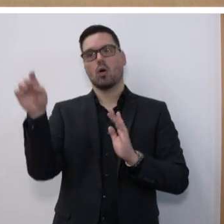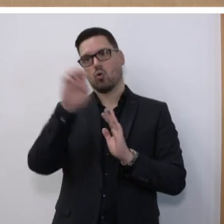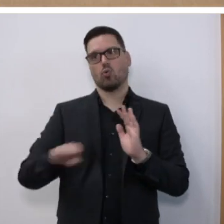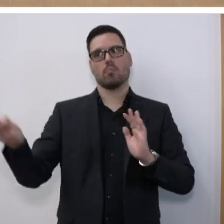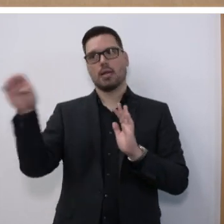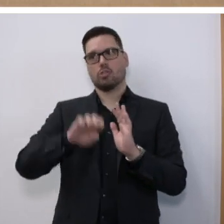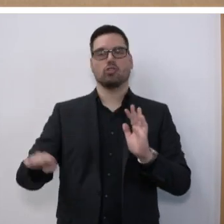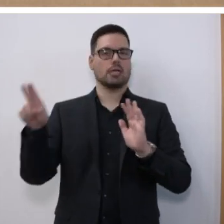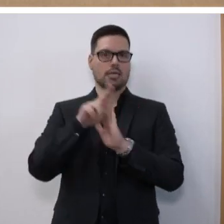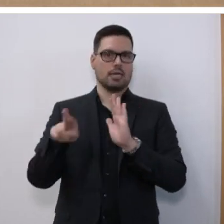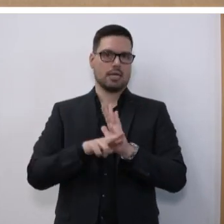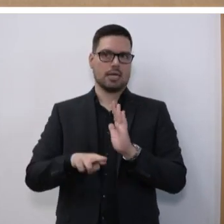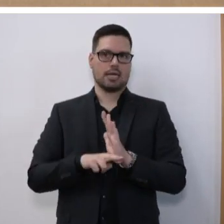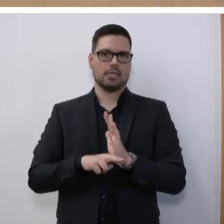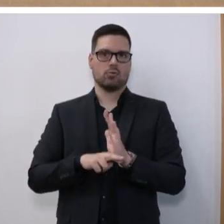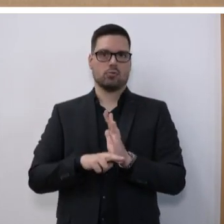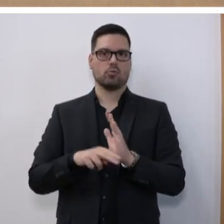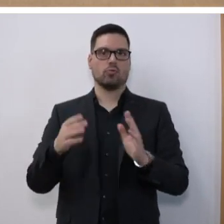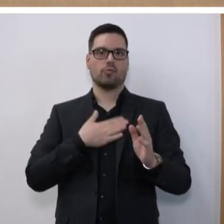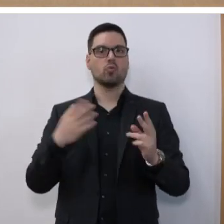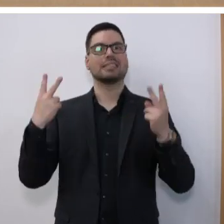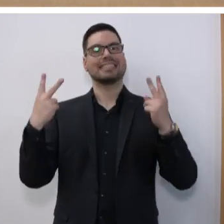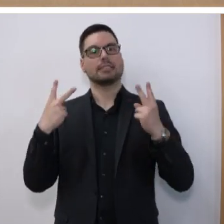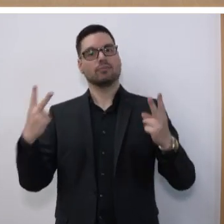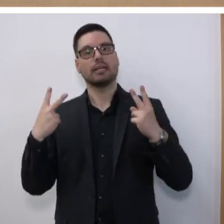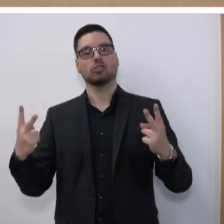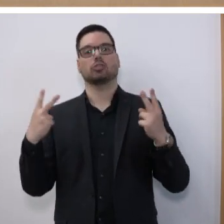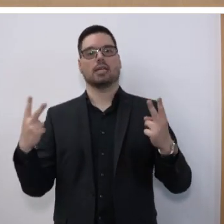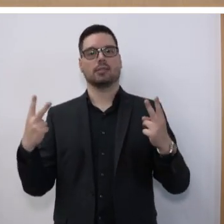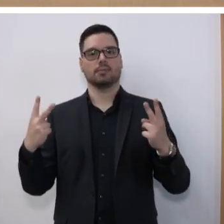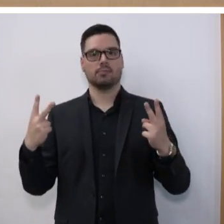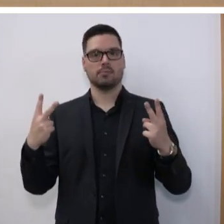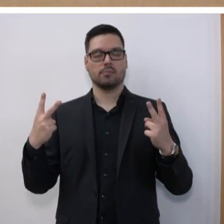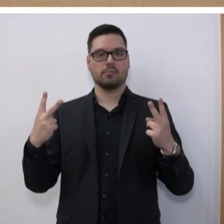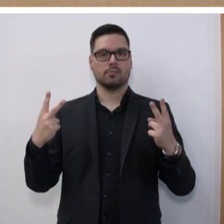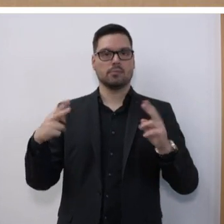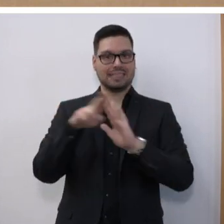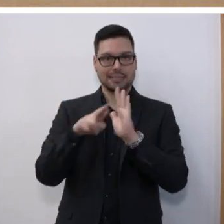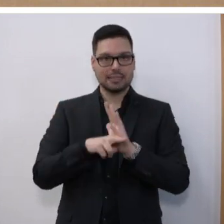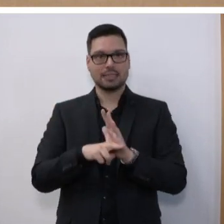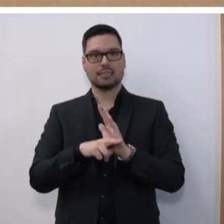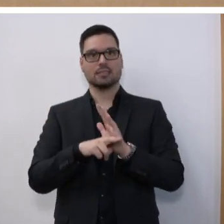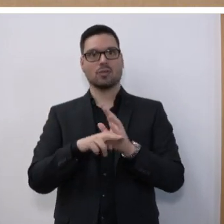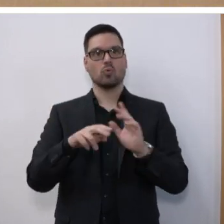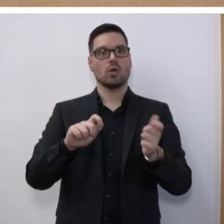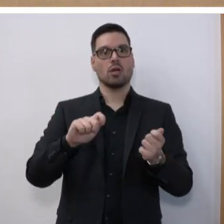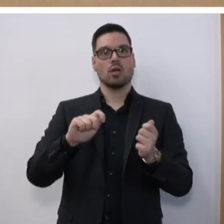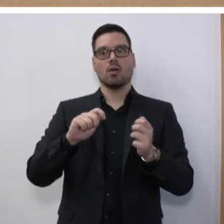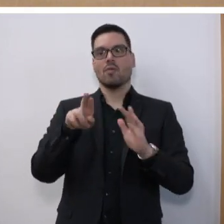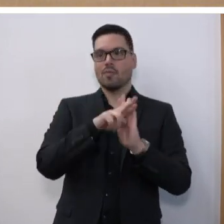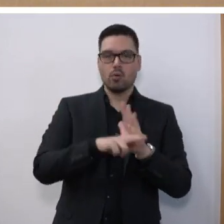Regelungen. Und uns ist es wichtig, mit diesem Gesetz und den sich daran anschließenden Verordnungsänderungen auch entsprechende